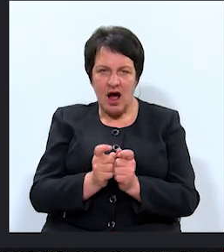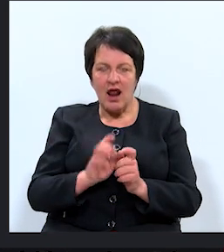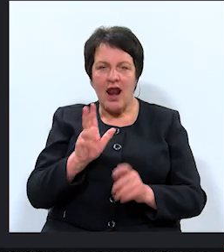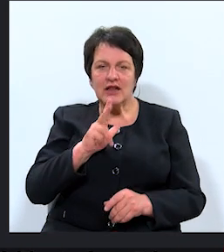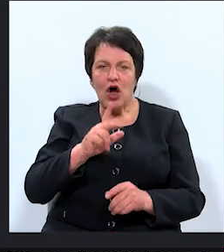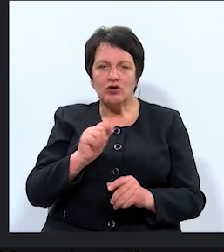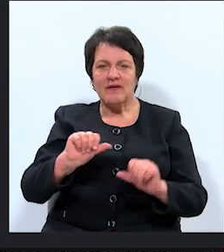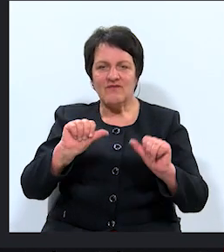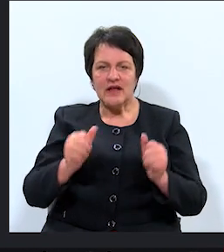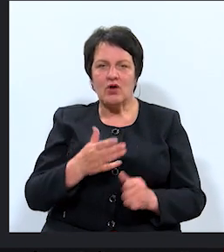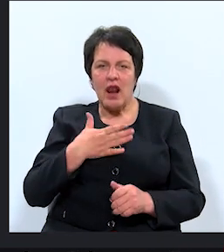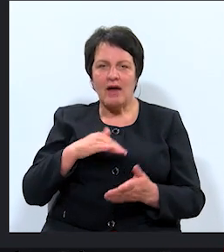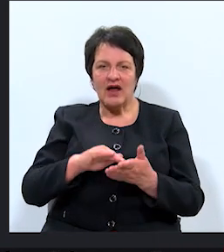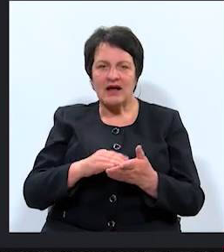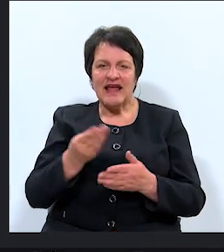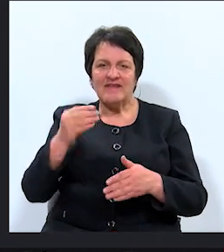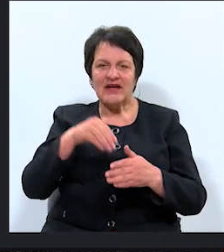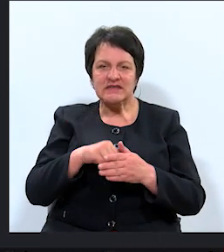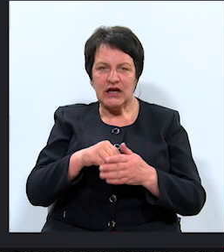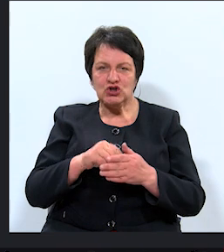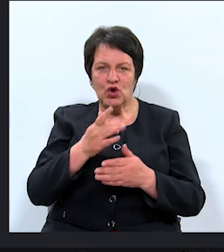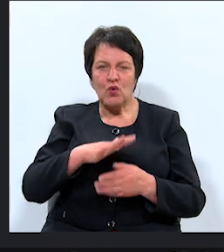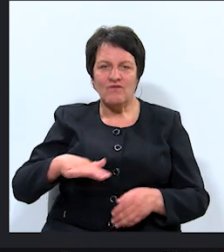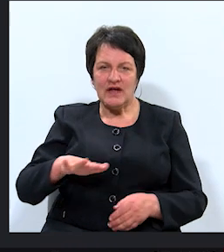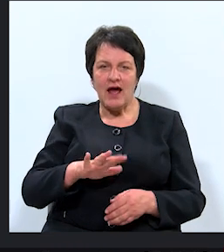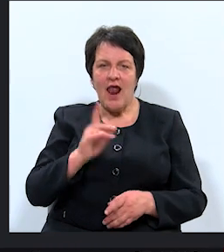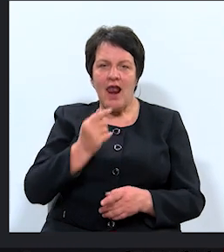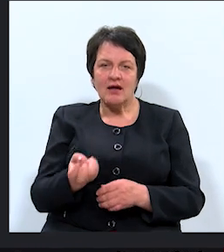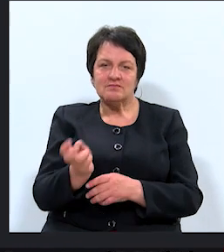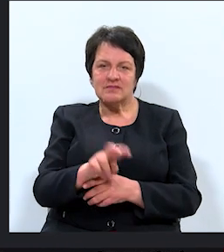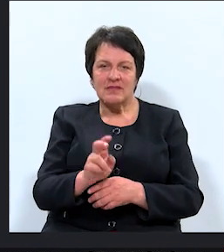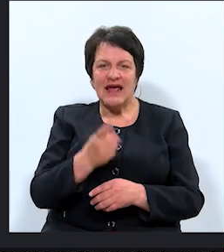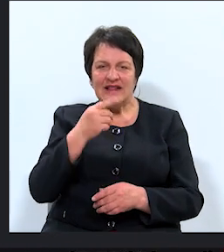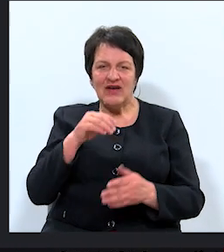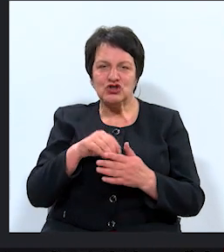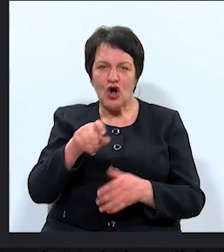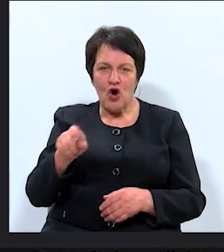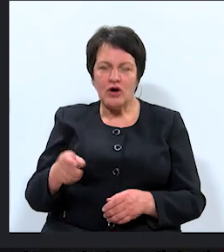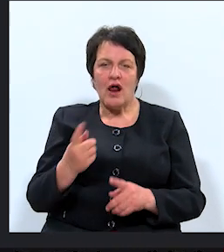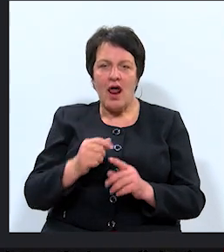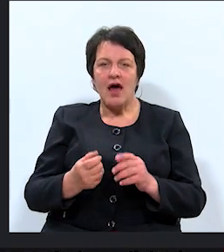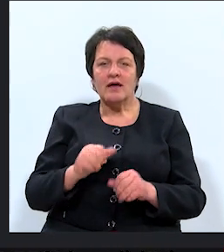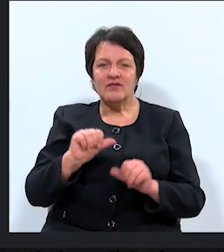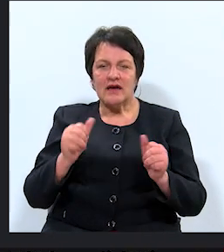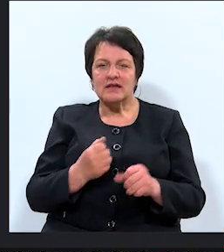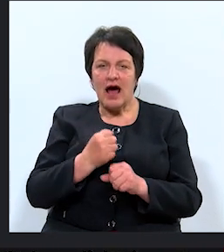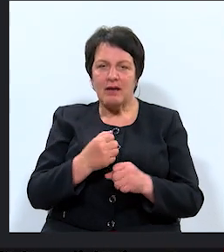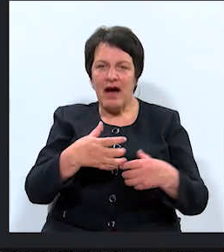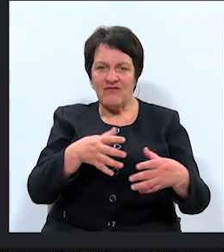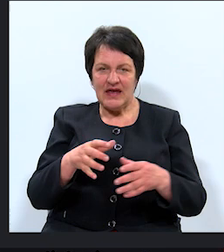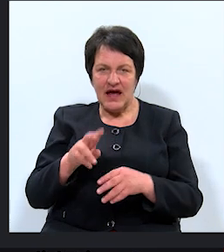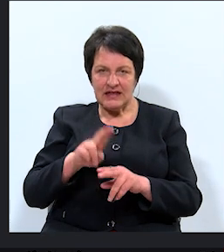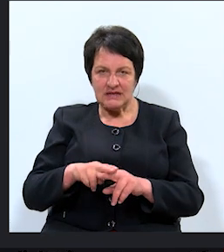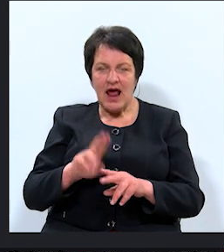veidotos labvēlīga investīcijām vide, lai ienāktu investori, lai rastos darba vietas, lai pilsētā